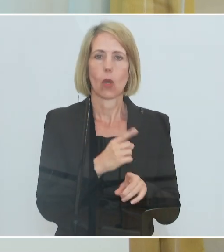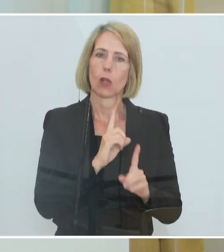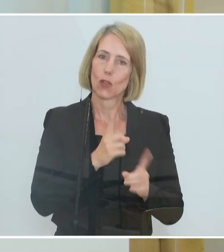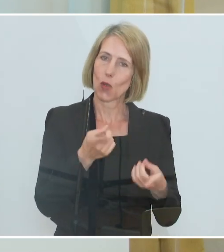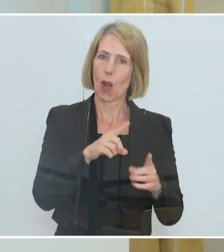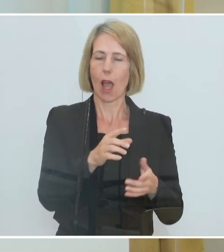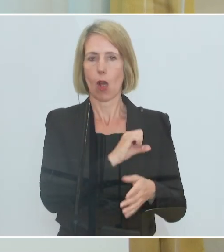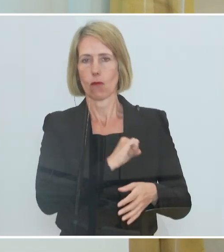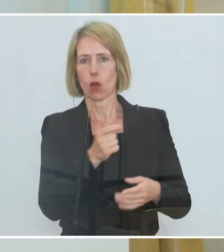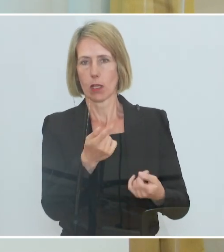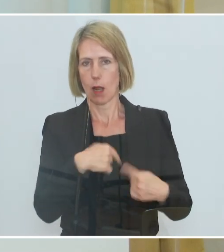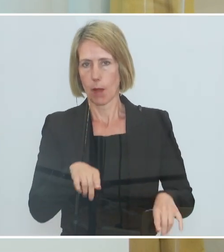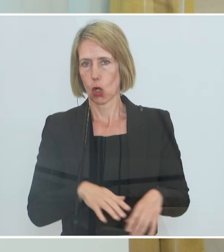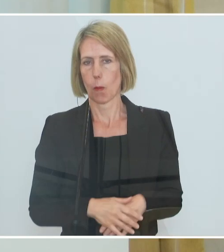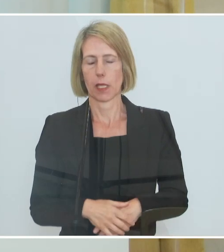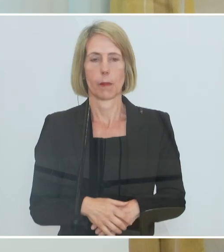sollen was davon haben, wenn sie das tun.